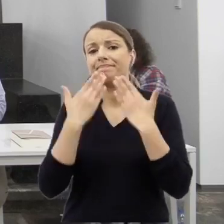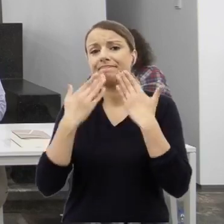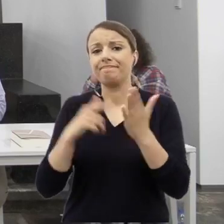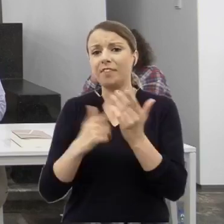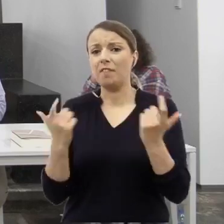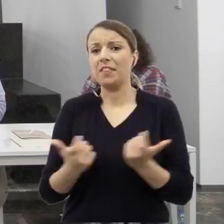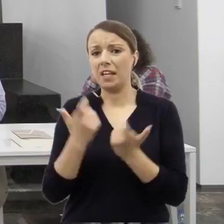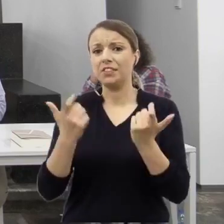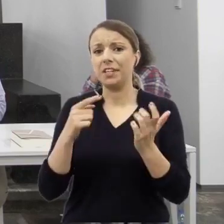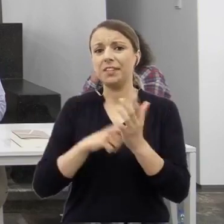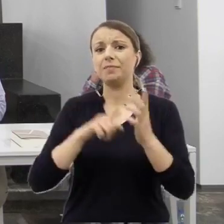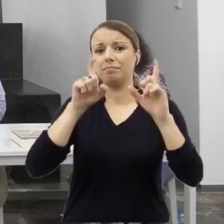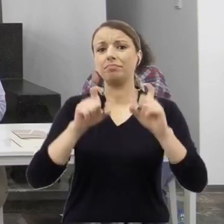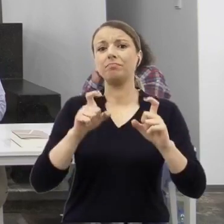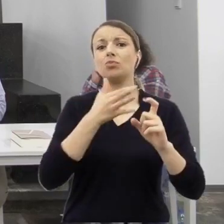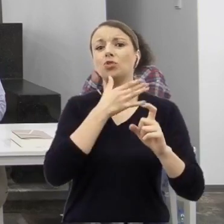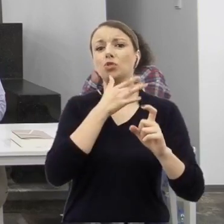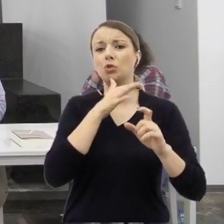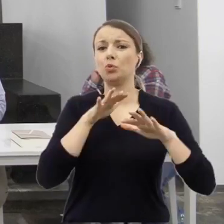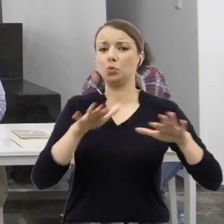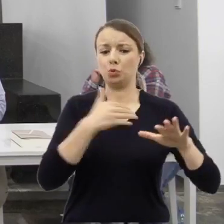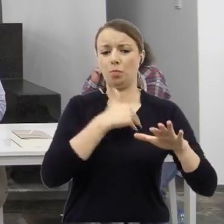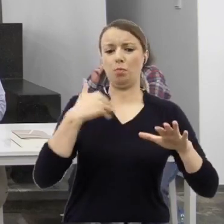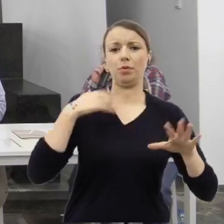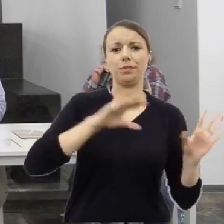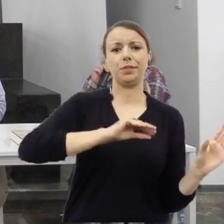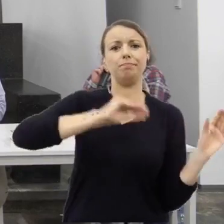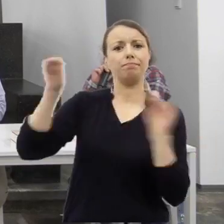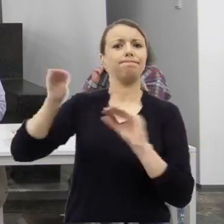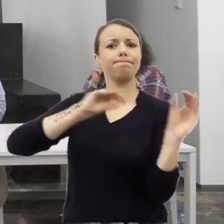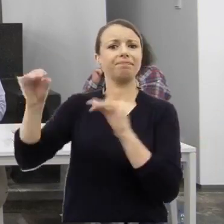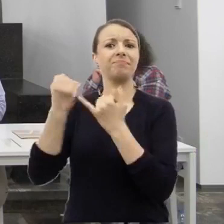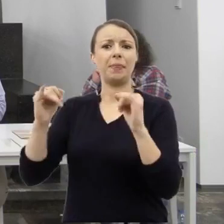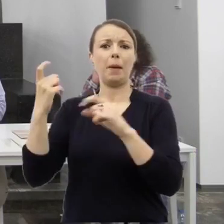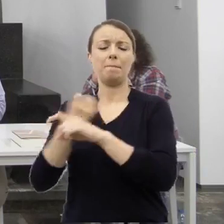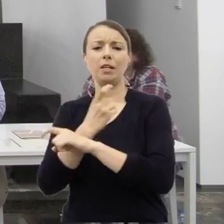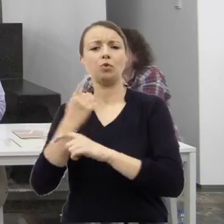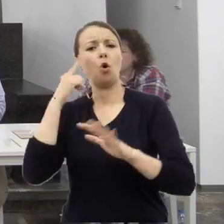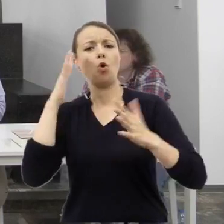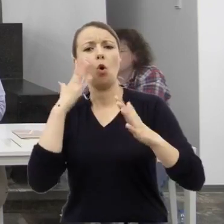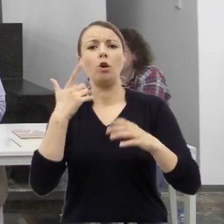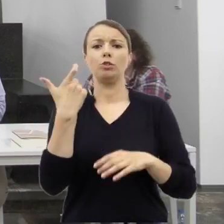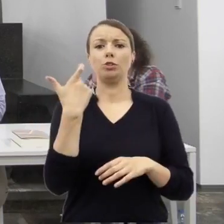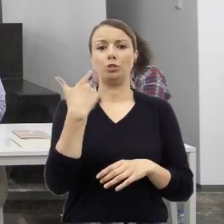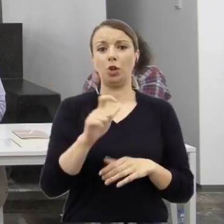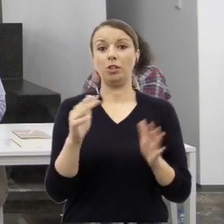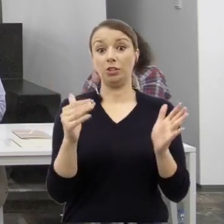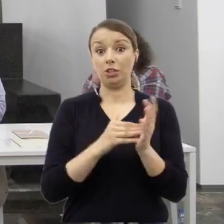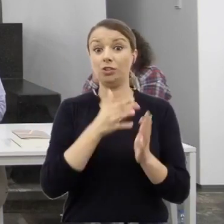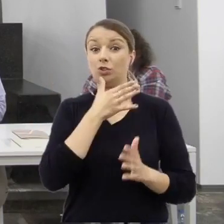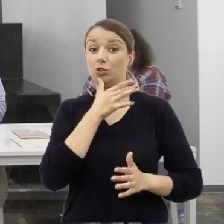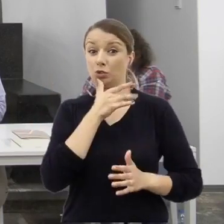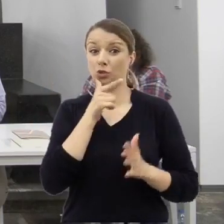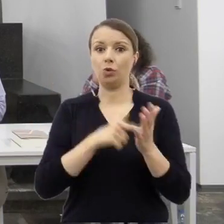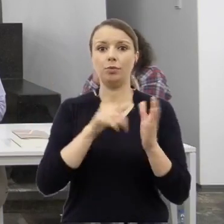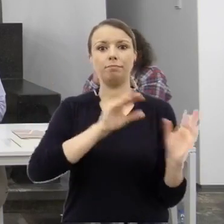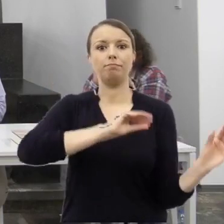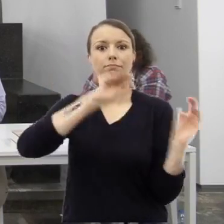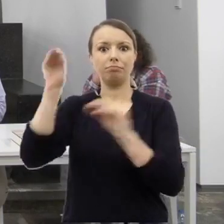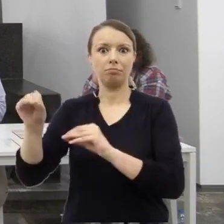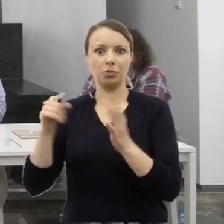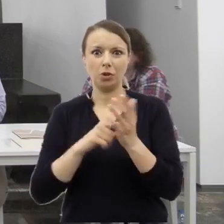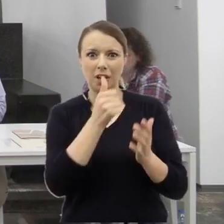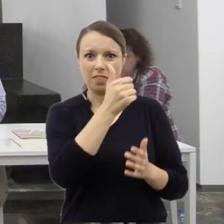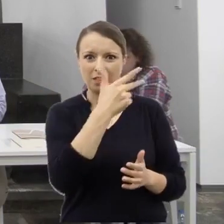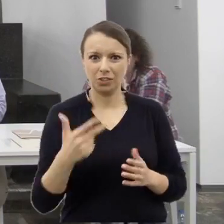emigrację z ziem polskich. Szacuje się, że około 100 tysięcy Żydów wyjechało, co stanowi jedną trzecią całej